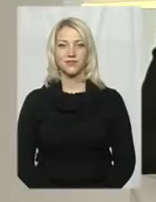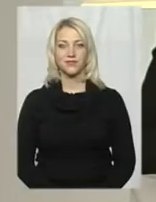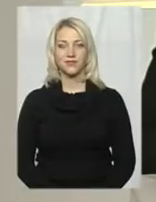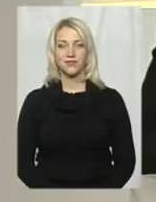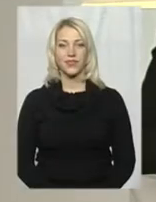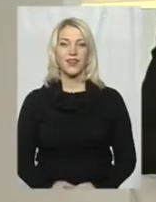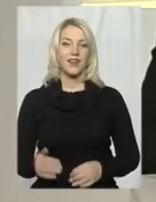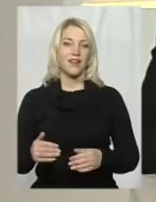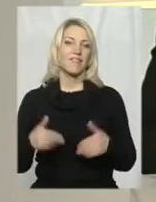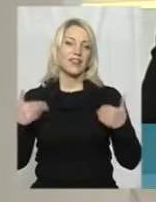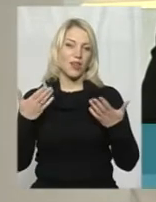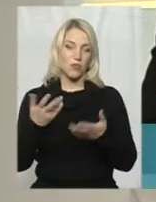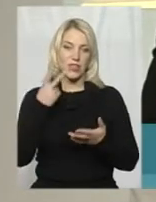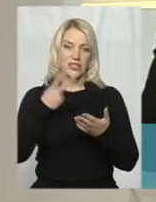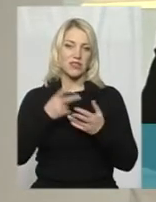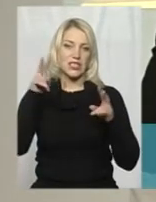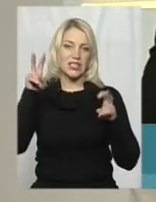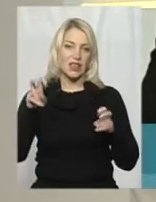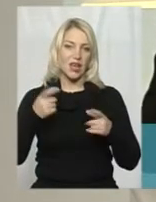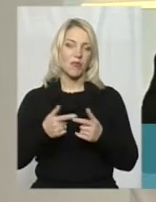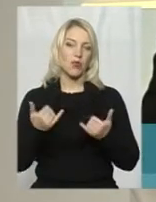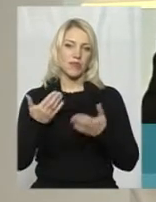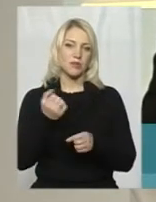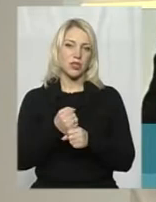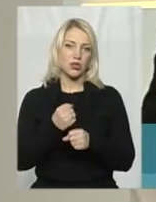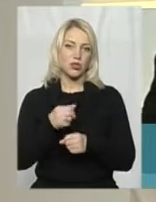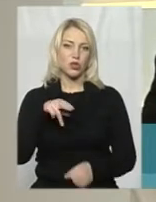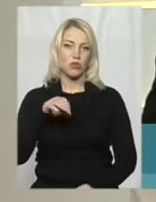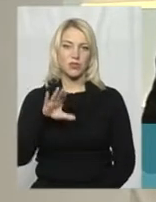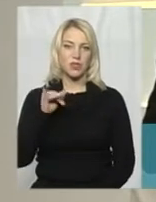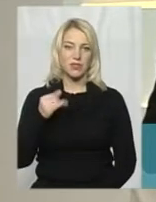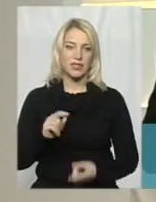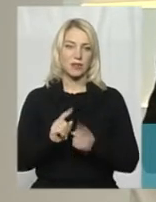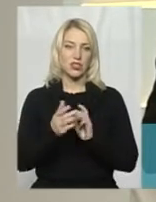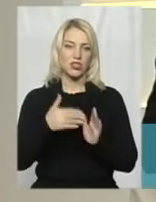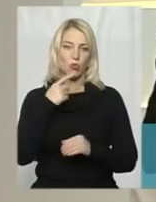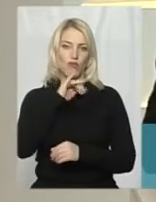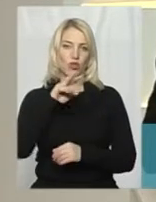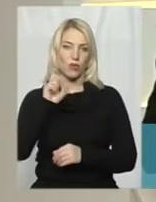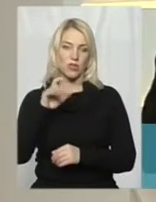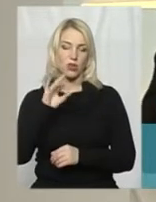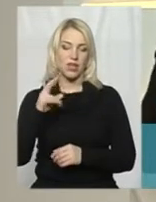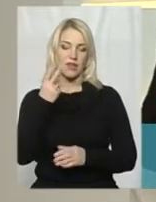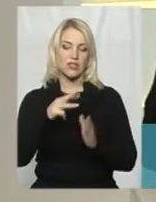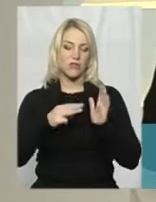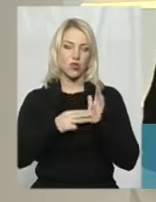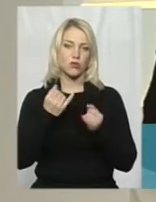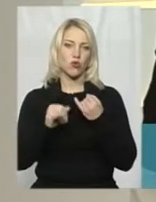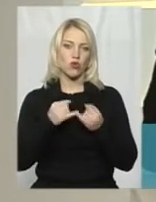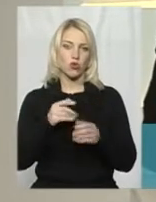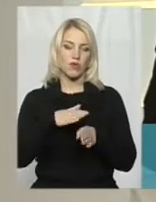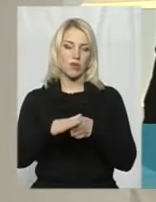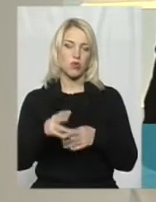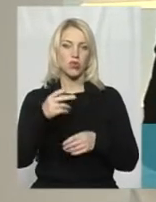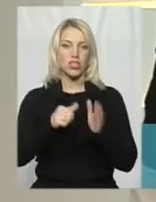Вітаю вас в ефірі програма «Тема». У студії працює Віталій Постемський. 28 жовтня. Виповнюється 74 роки